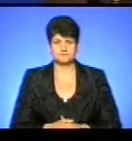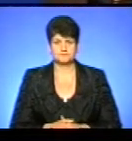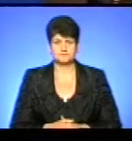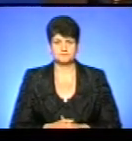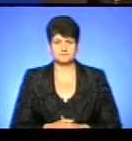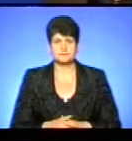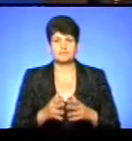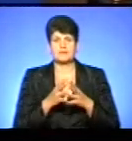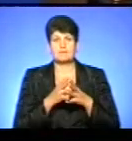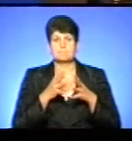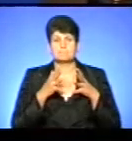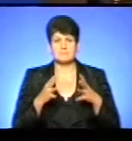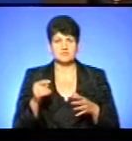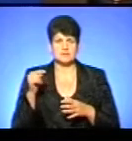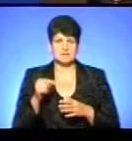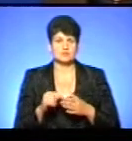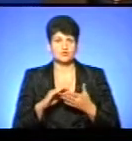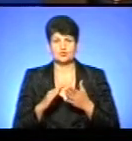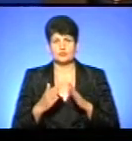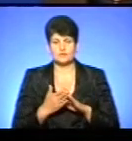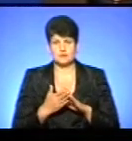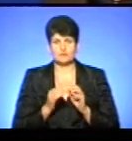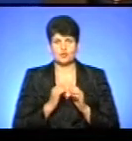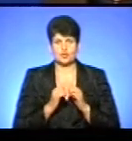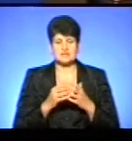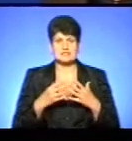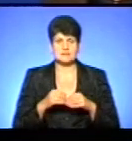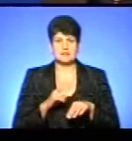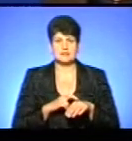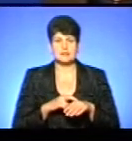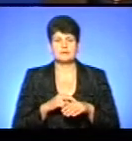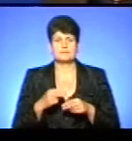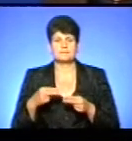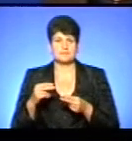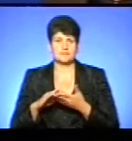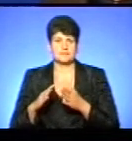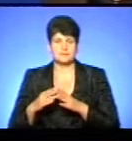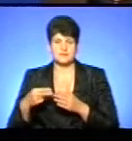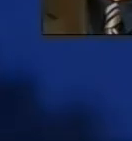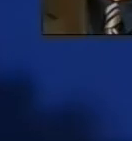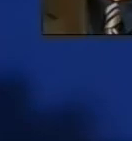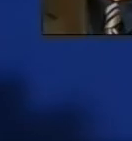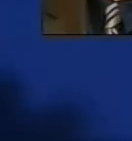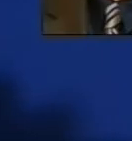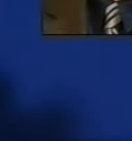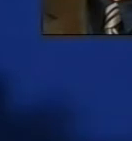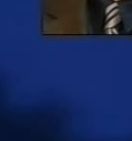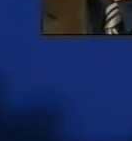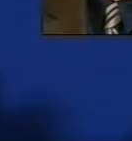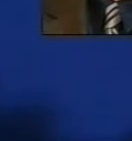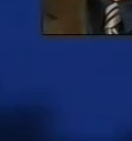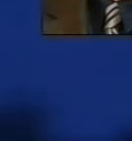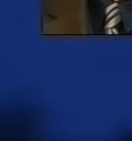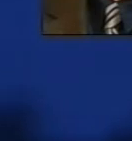Більше тисячі договорів кожен сімейний лікар заключив. У нас випало одне – фінансування ФАПів. Гроші йдуть за